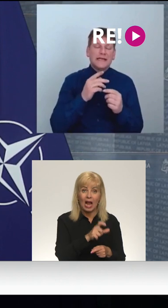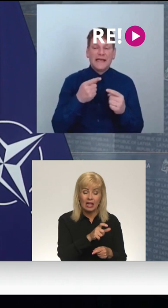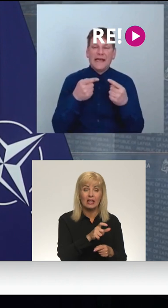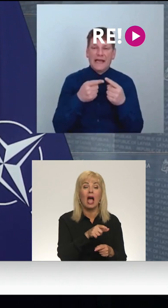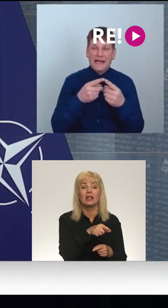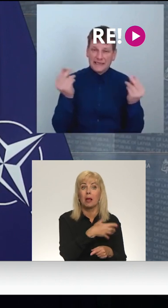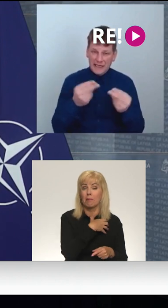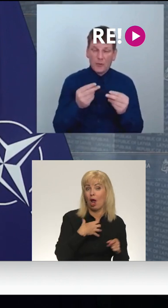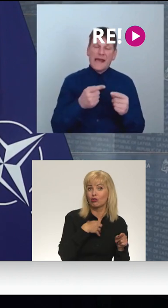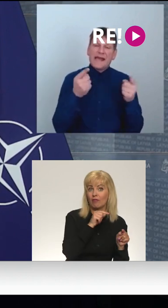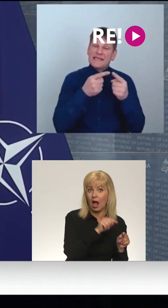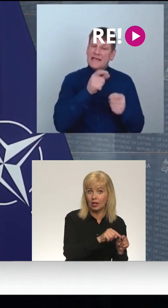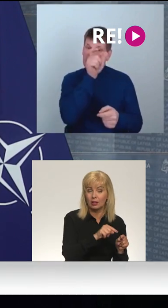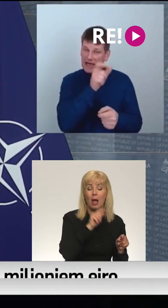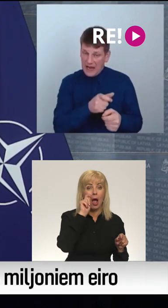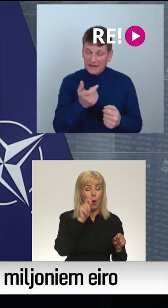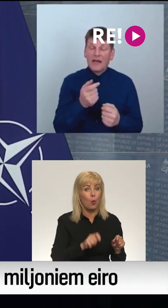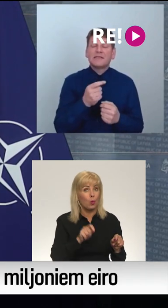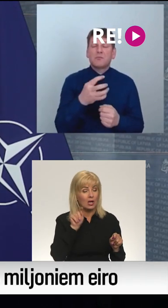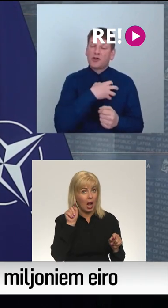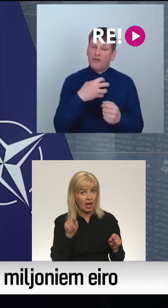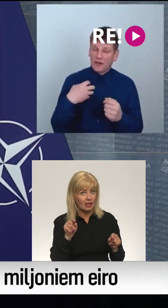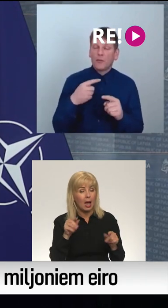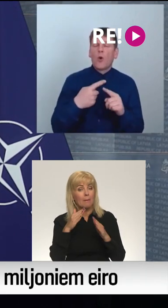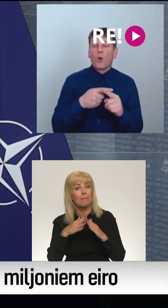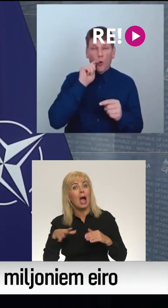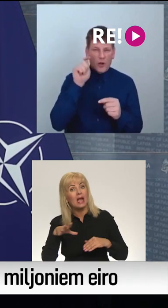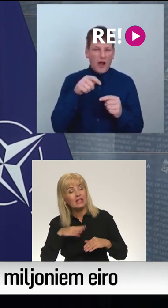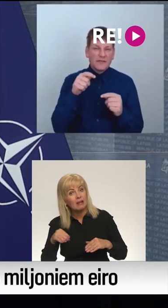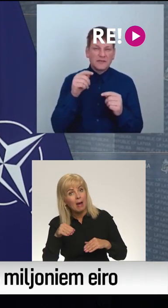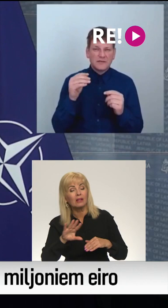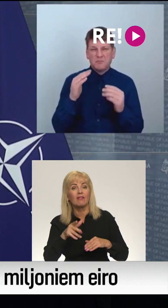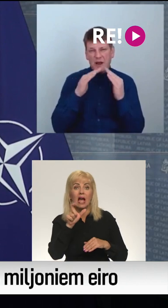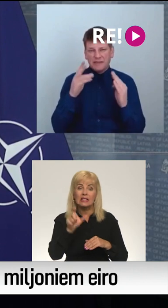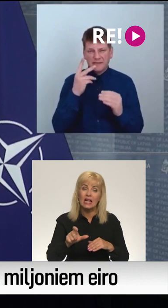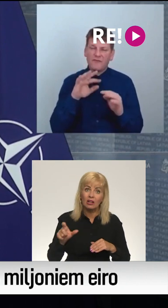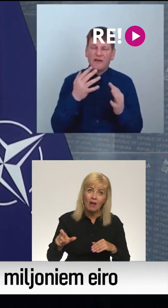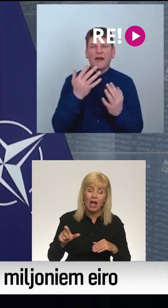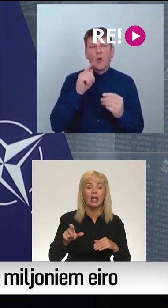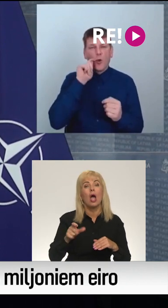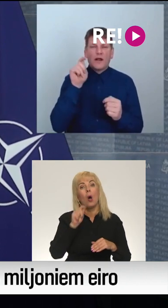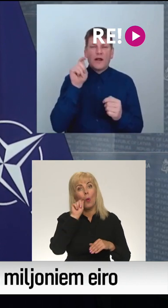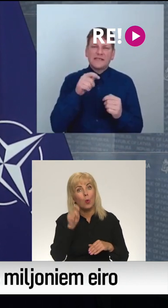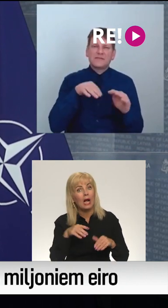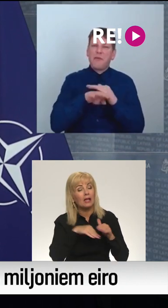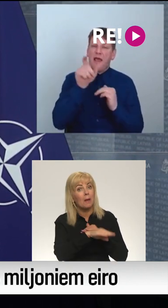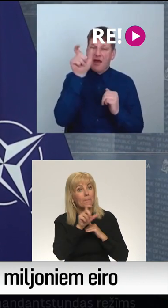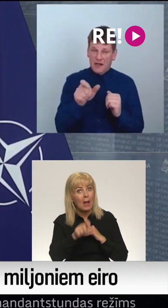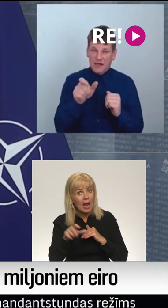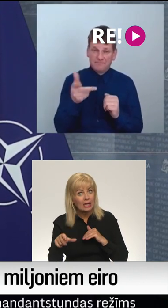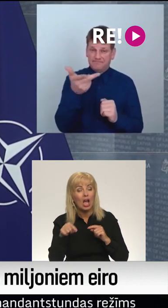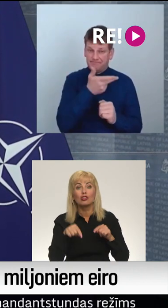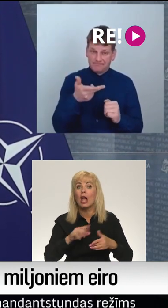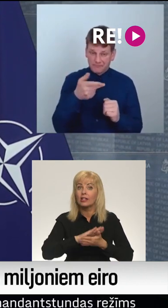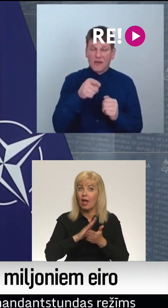ukraiņas mājasēmniecības vai cilvēku ukraiņas bēgļi. Šeit mēs